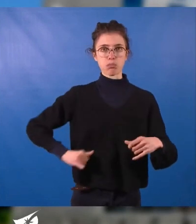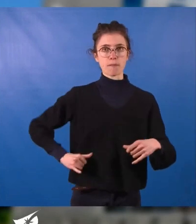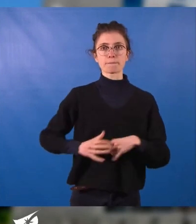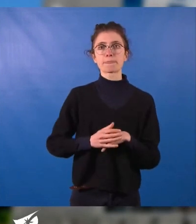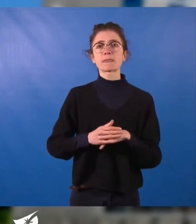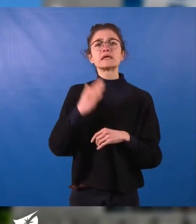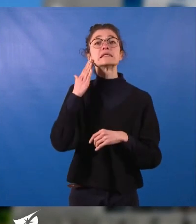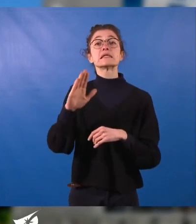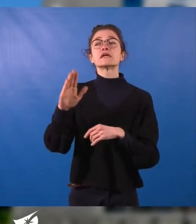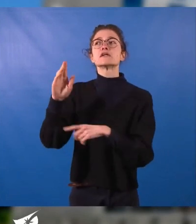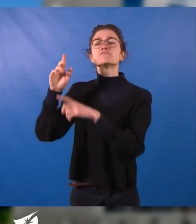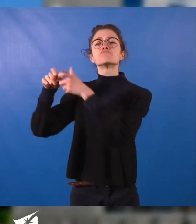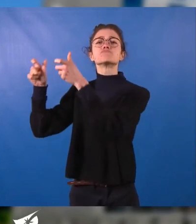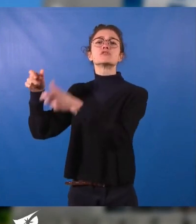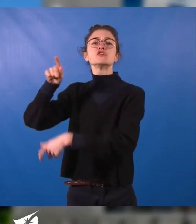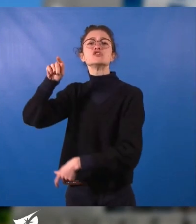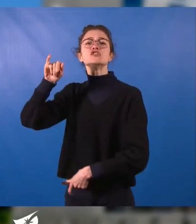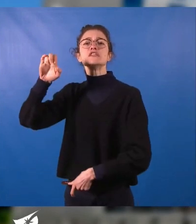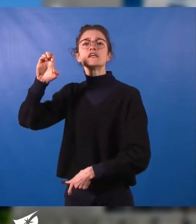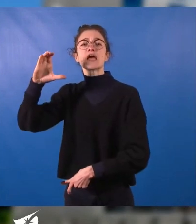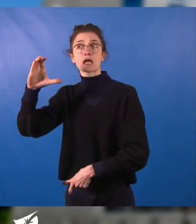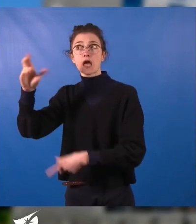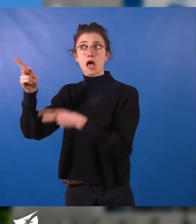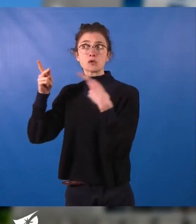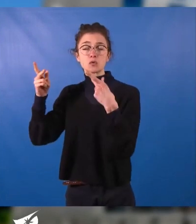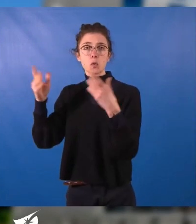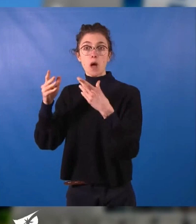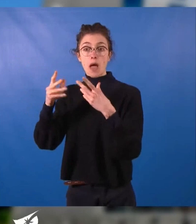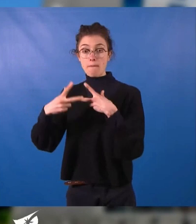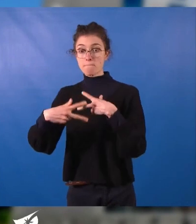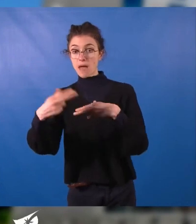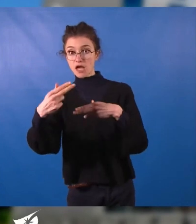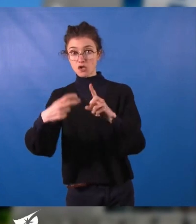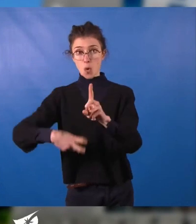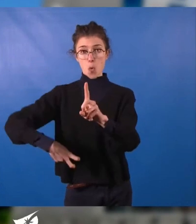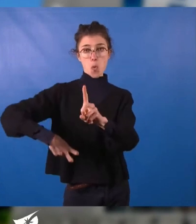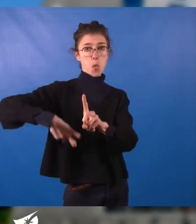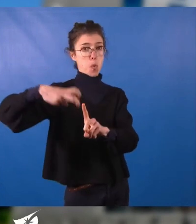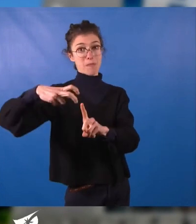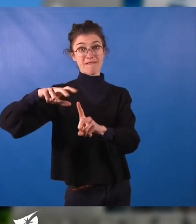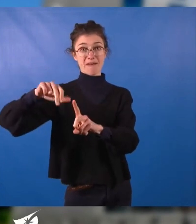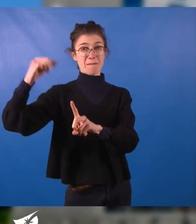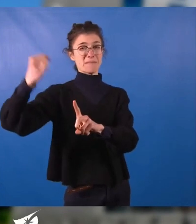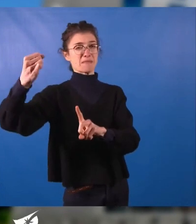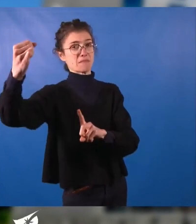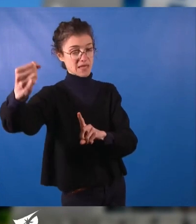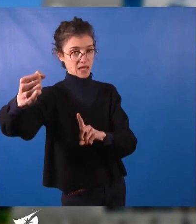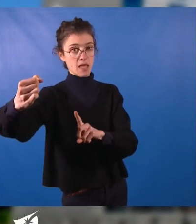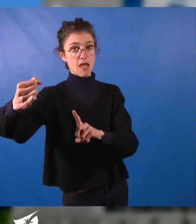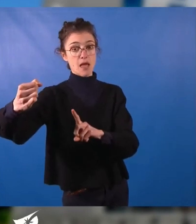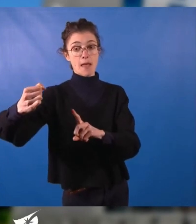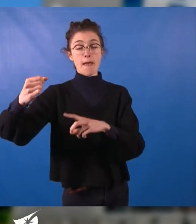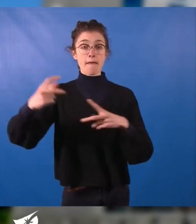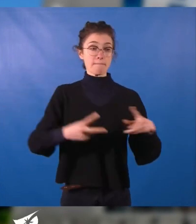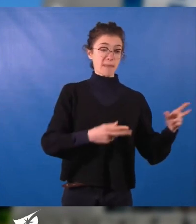le GIEC, les périodes de forte chaleur vont être plus fréquentes et plus intenses. Les périodes pluvieuses, les violents orages,